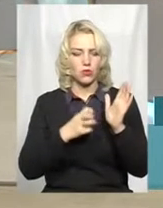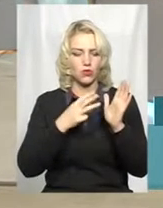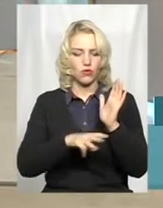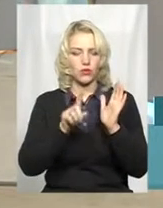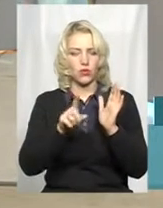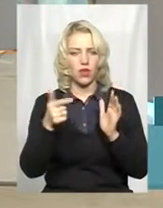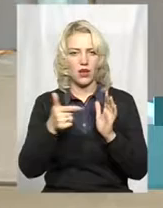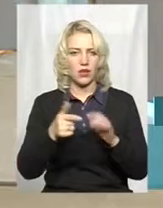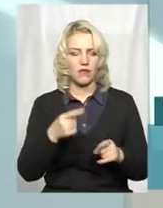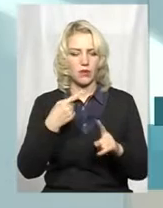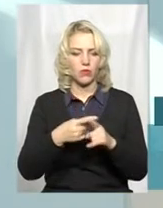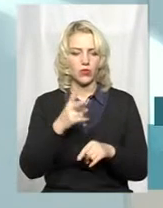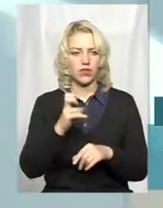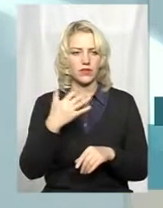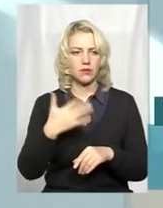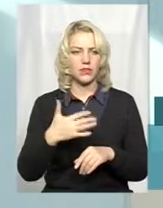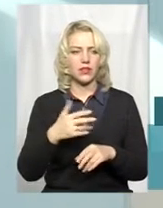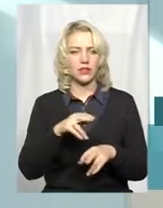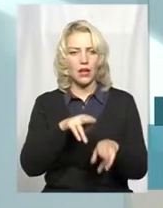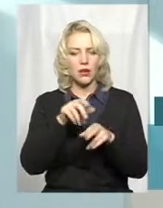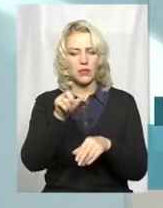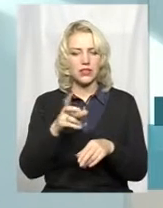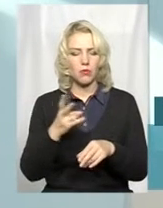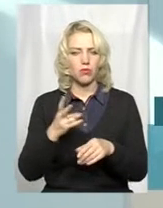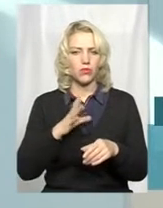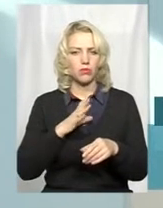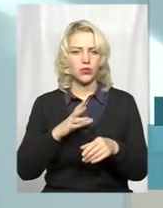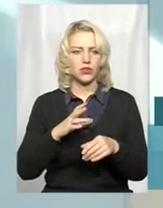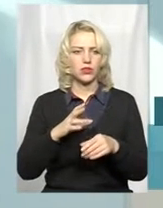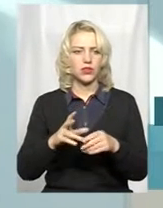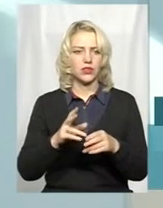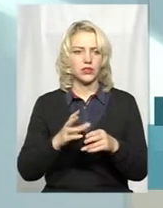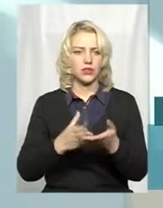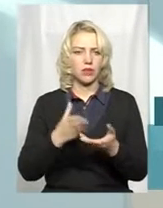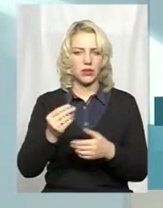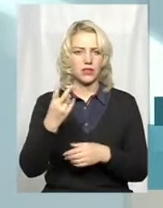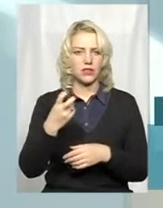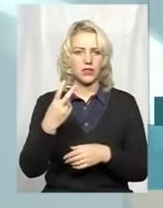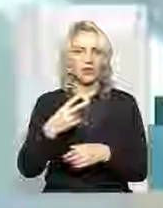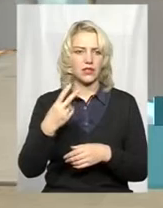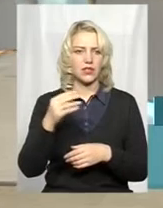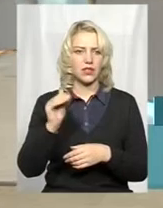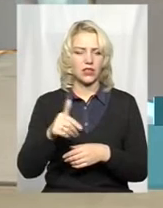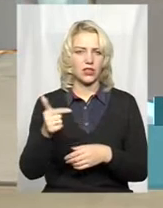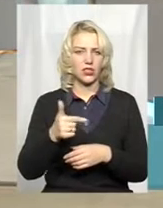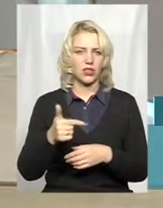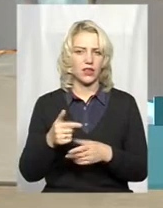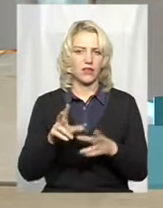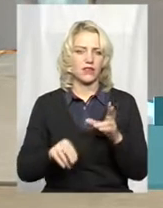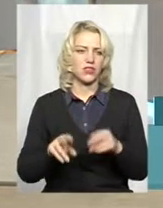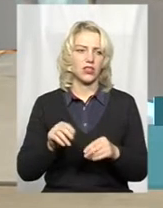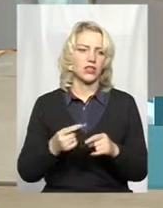гривна. Помножити на 250, то є мисливість має нанести змитків на суму більше 220 тисяч гривень. Але це дуже важко